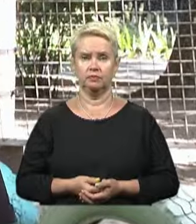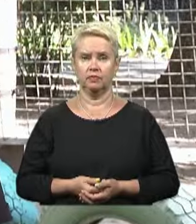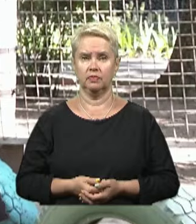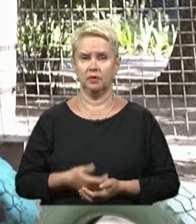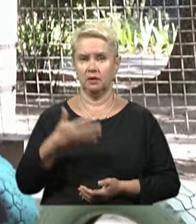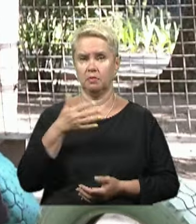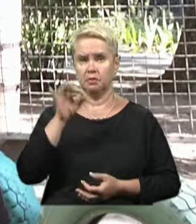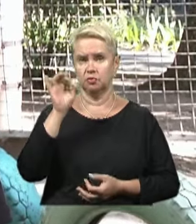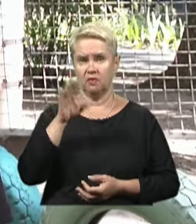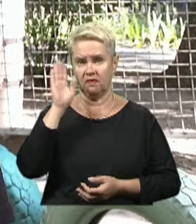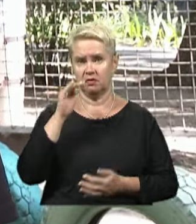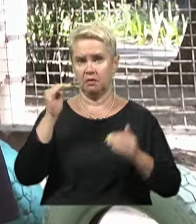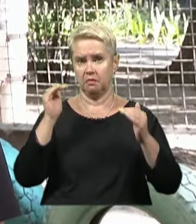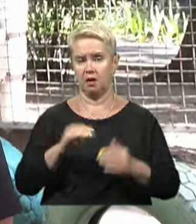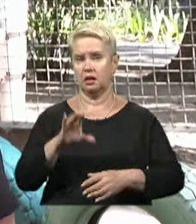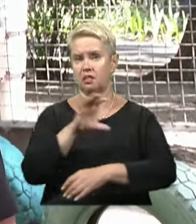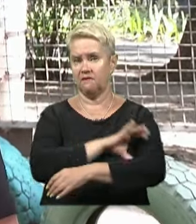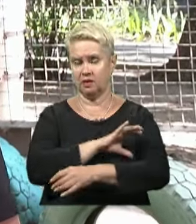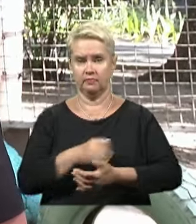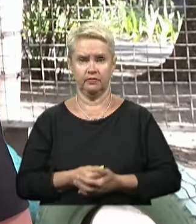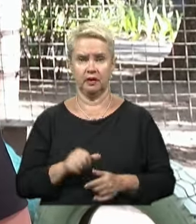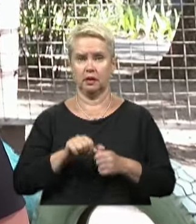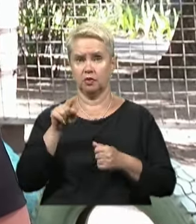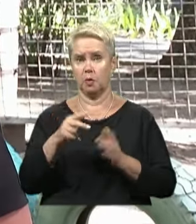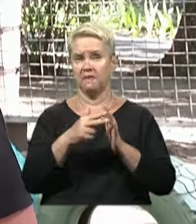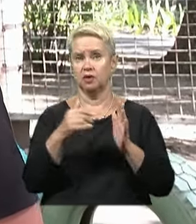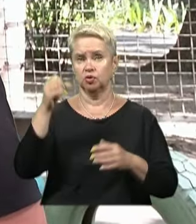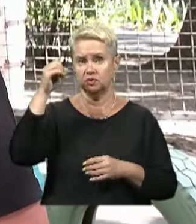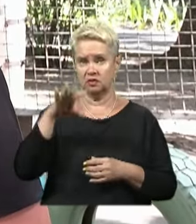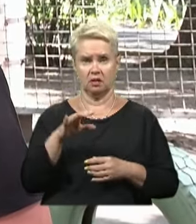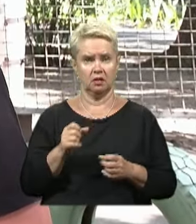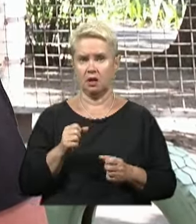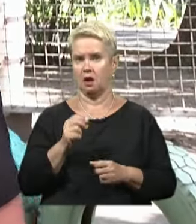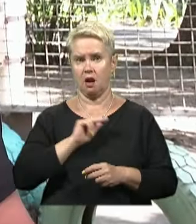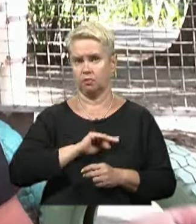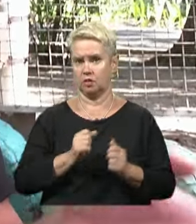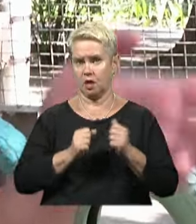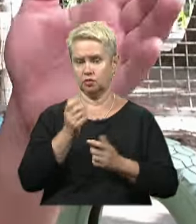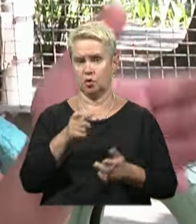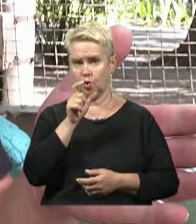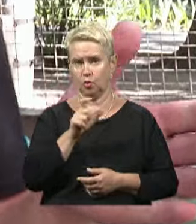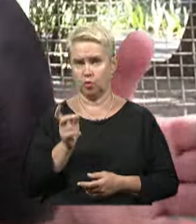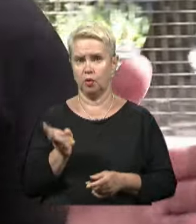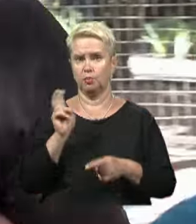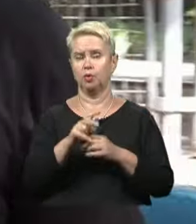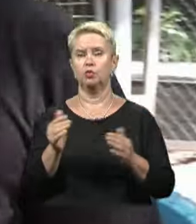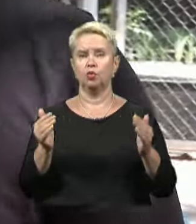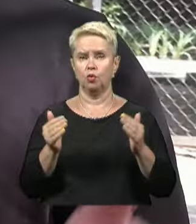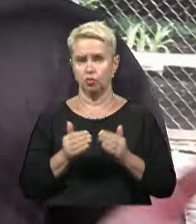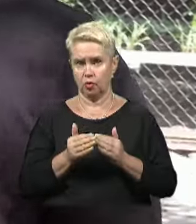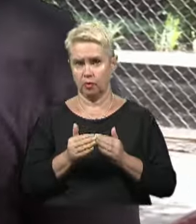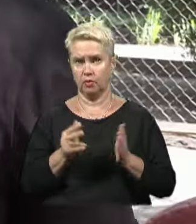50% води падає давлення. Крім того, при відключенні світу не зроблять насоси. Люди одновременно приходять до дому,